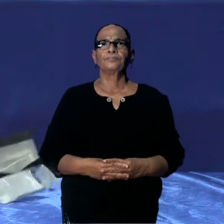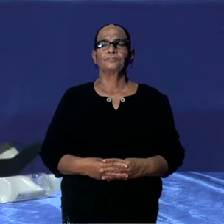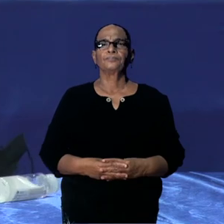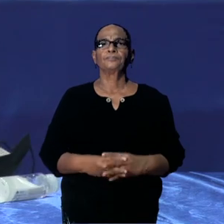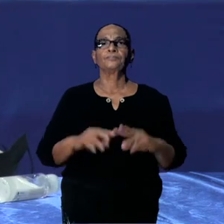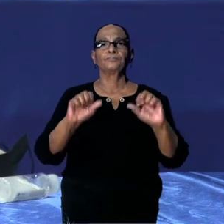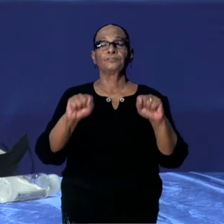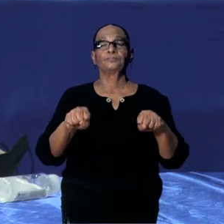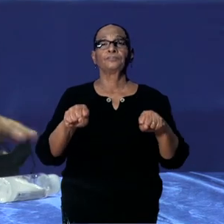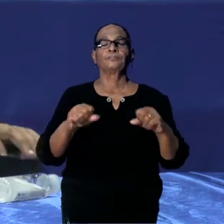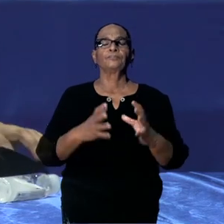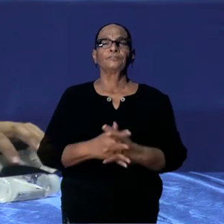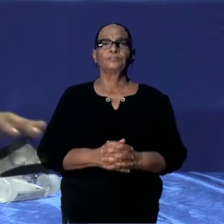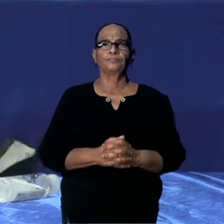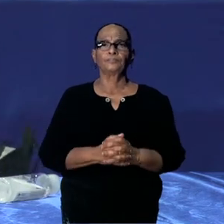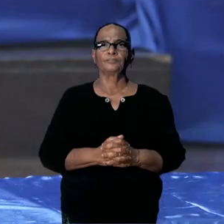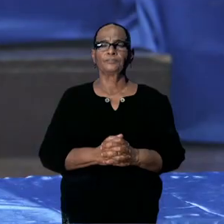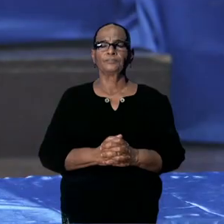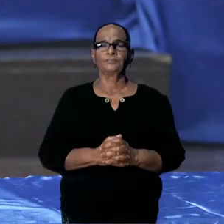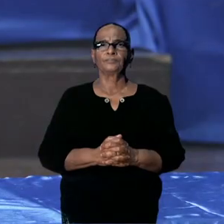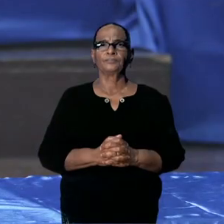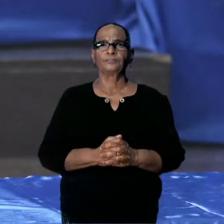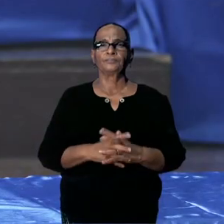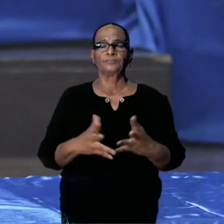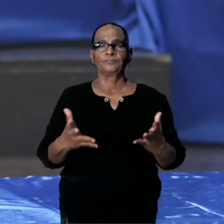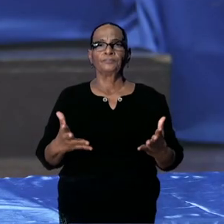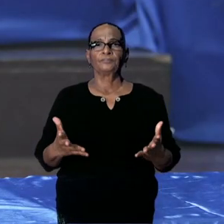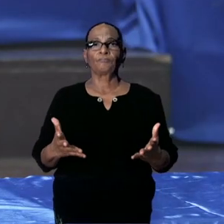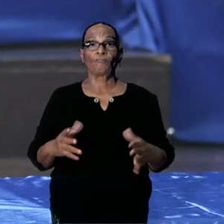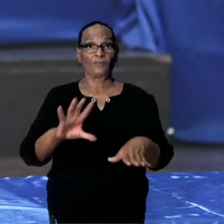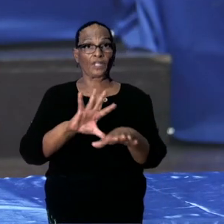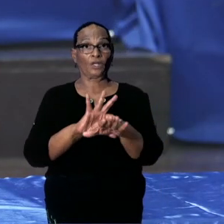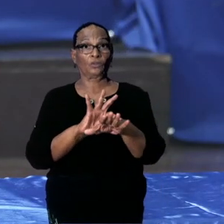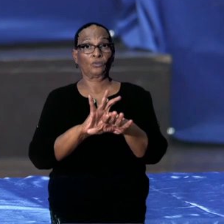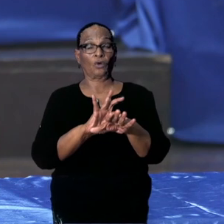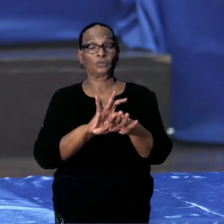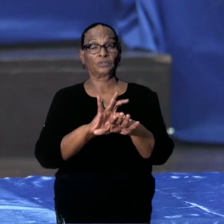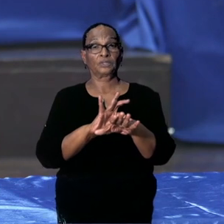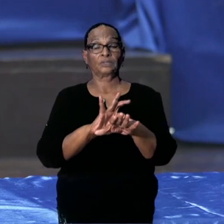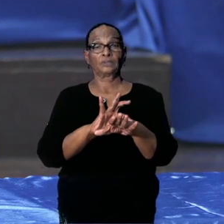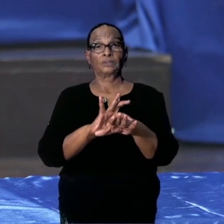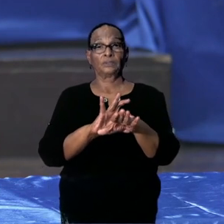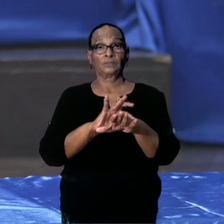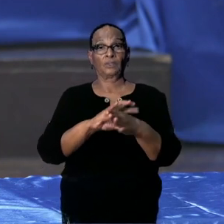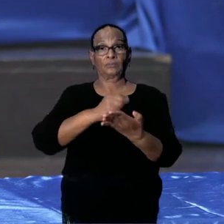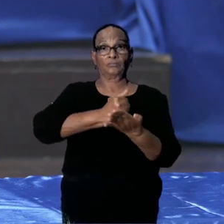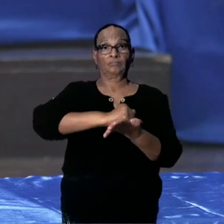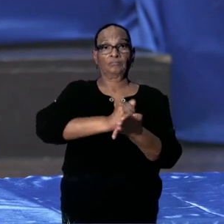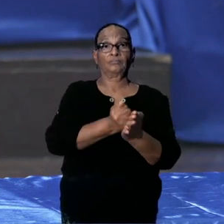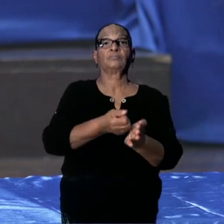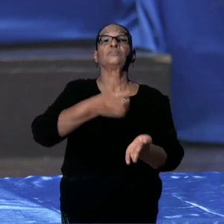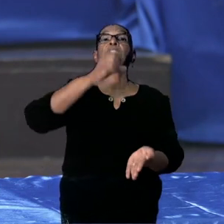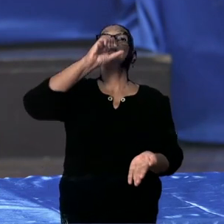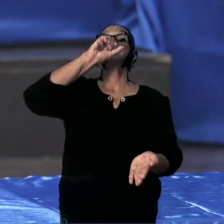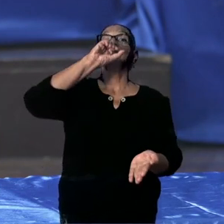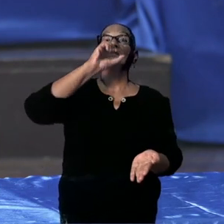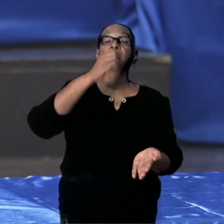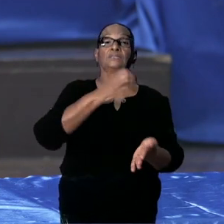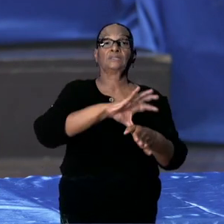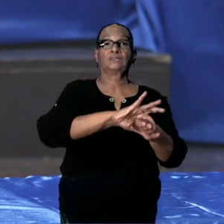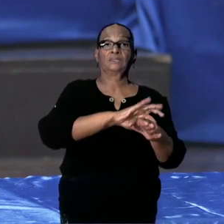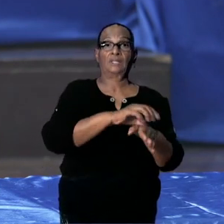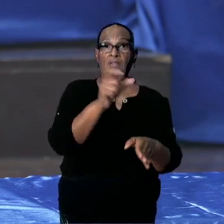Ja, de vraag over dat van de dokter, die medicijnen verdeelt,